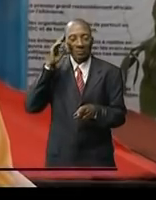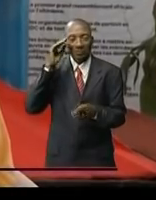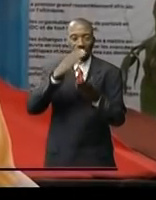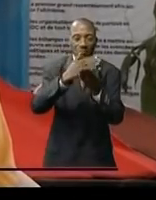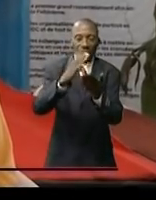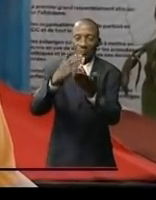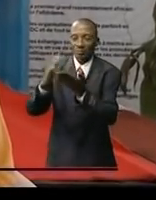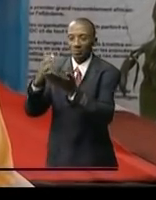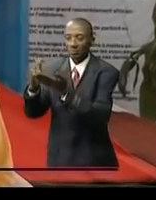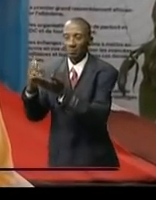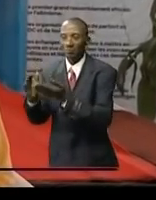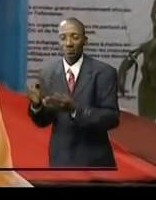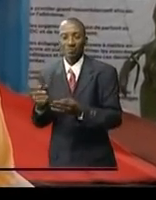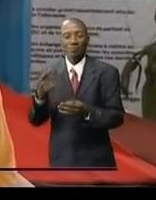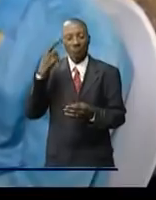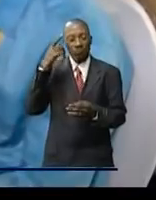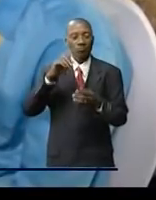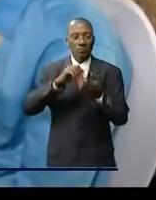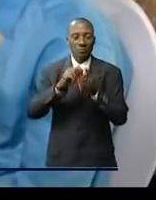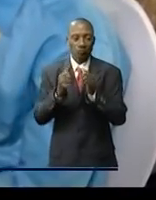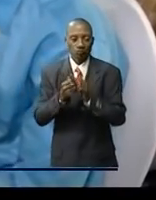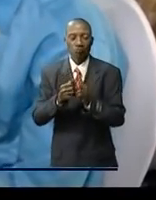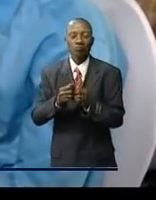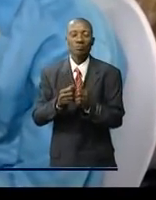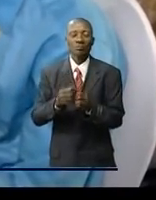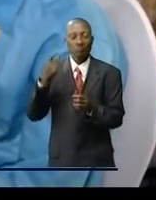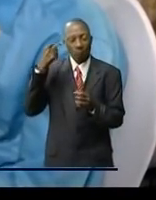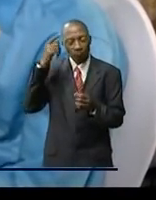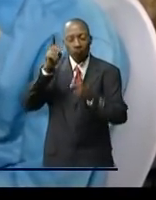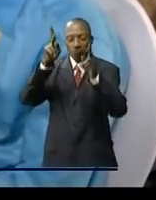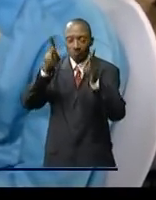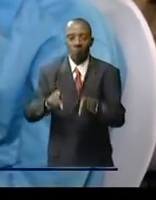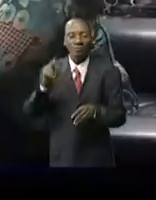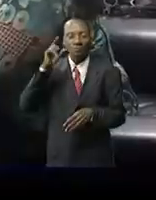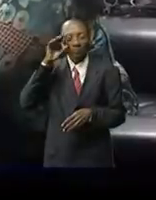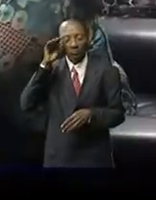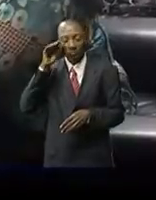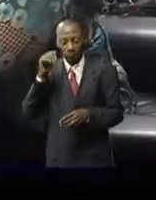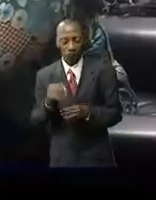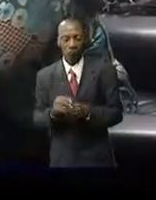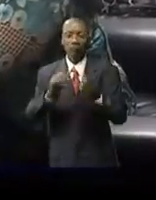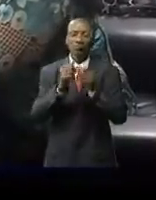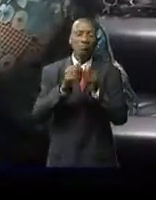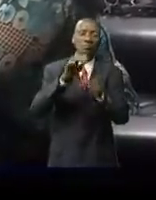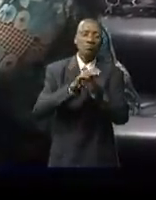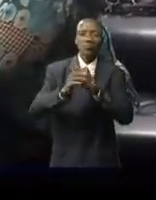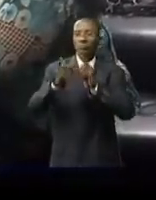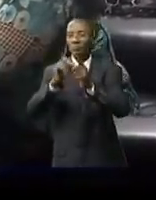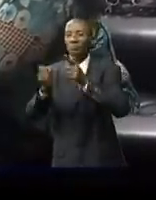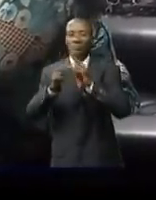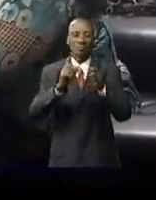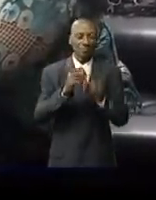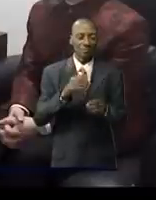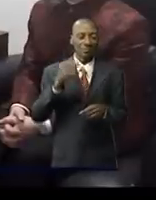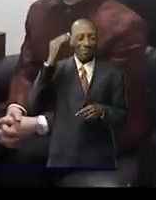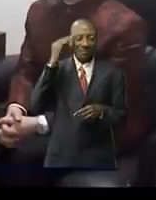idoines aux problèmes spécifiques de ces personnes vulnérables Autant des préoccupations soulevées aux échanges entre la ministre déléguée